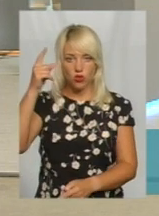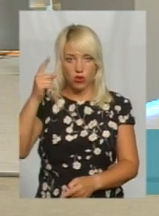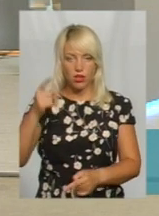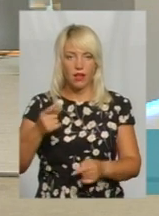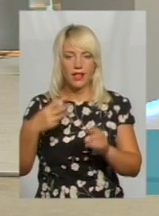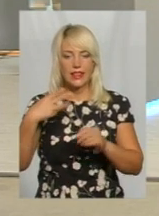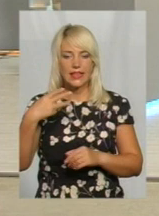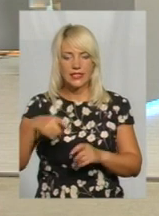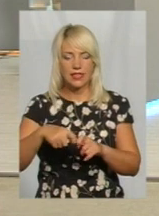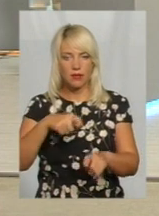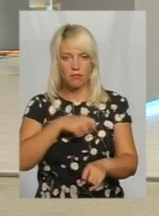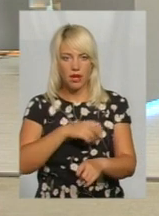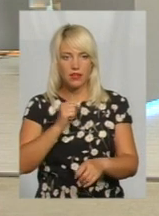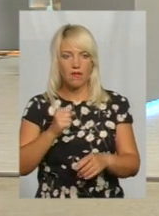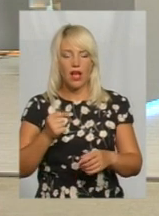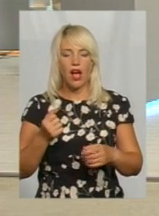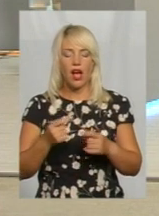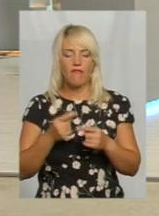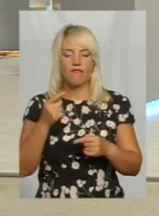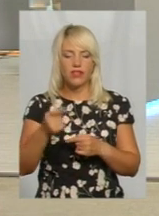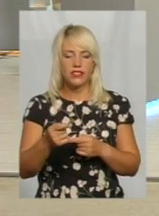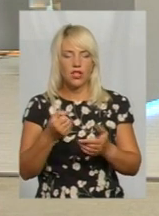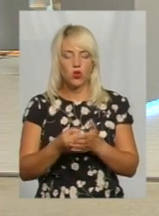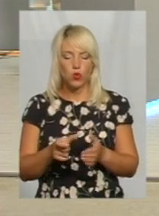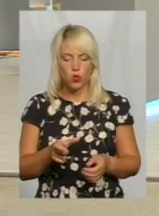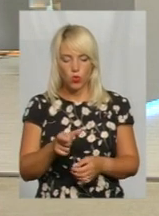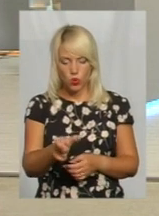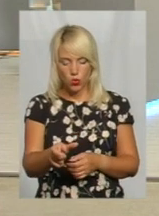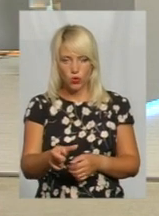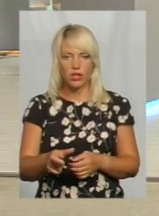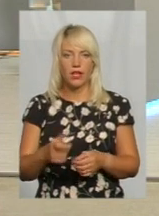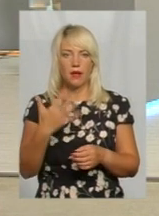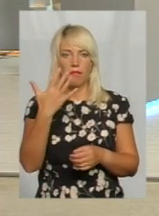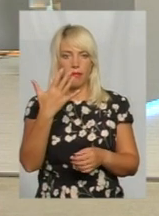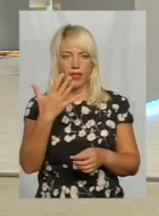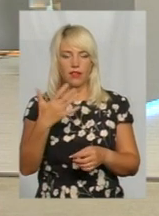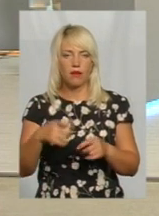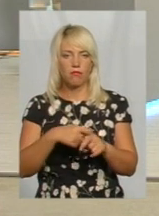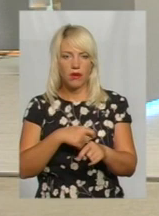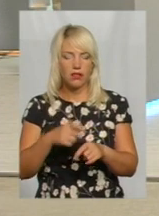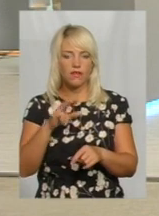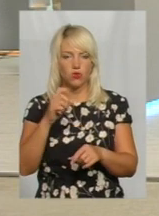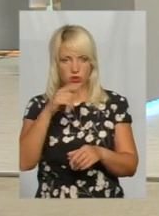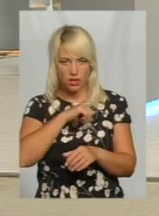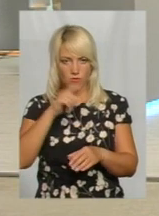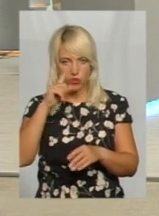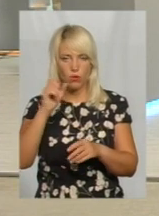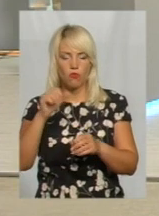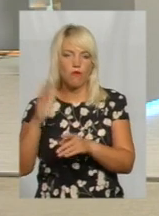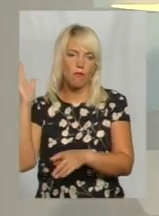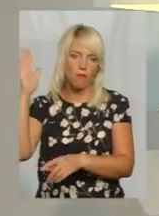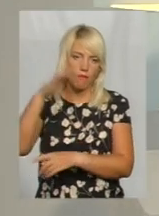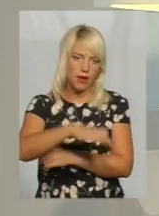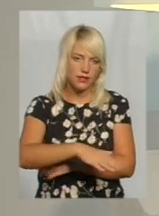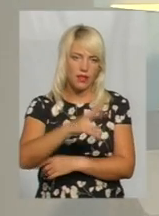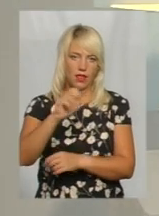метрів, а відстань 5-6 метрів до проїзної частини, то ви самі можете зрозуміти, що буде, якщо вони почнуть падати. Пане